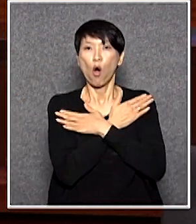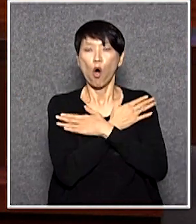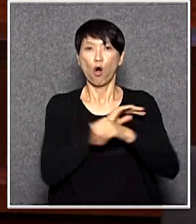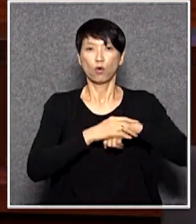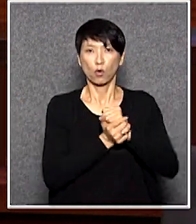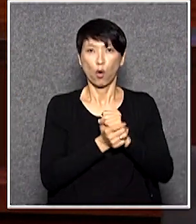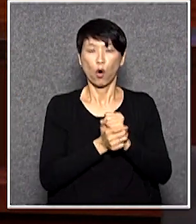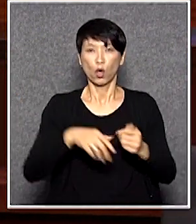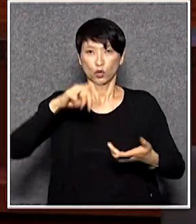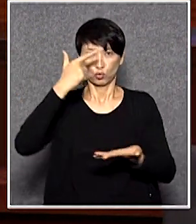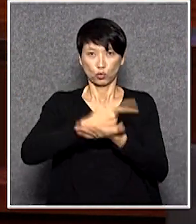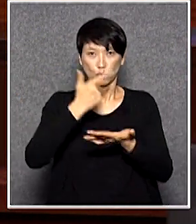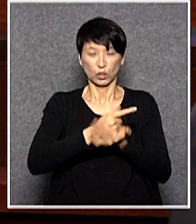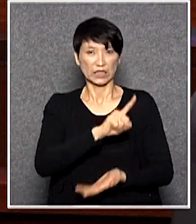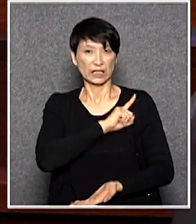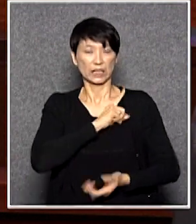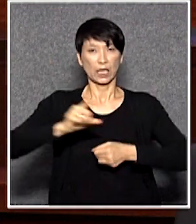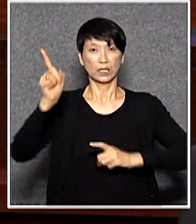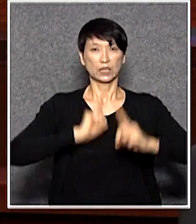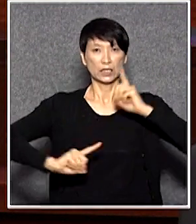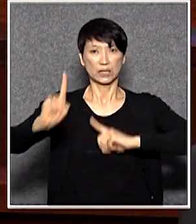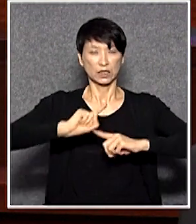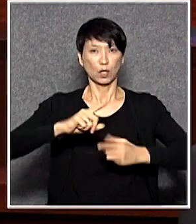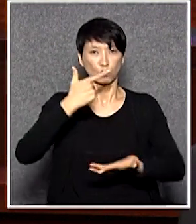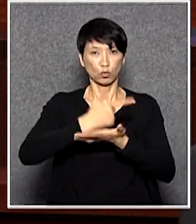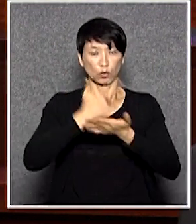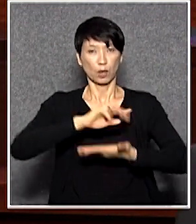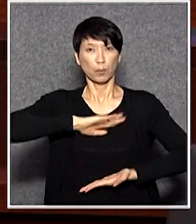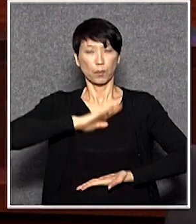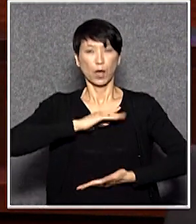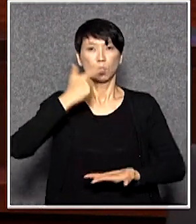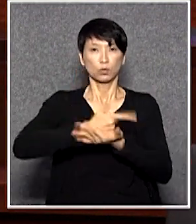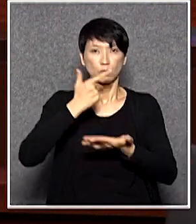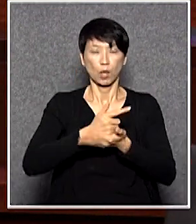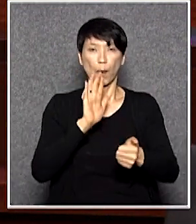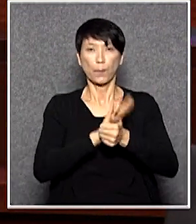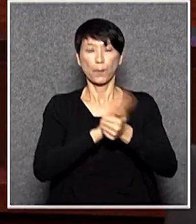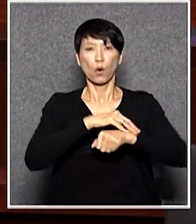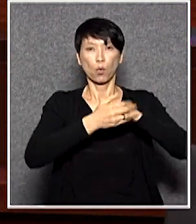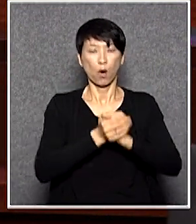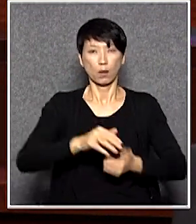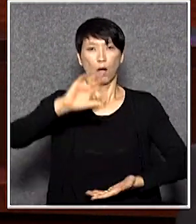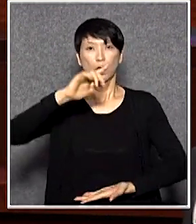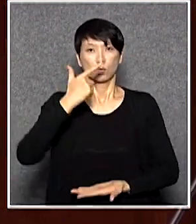欠我自己的自由欠我自己的人格就是幫國家欠人格就是欠自由